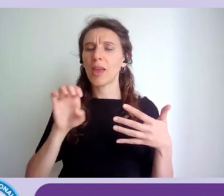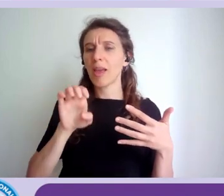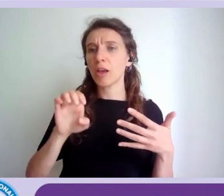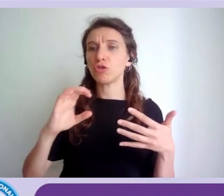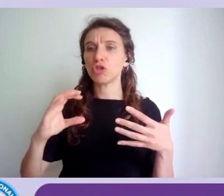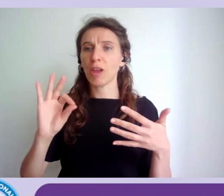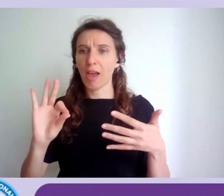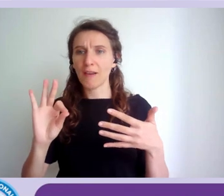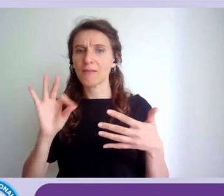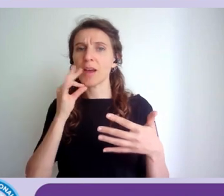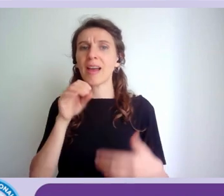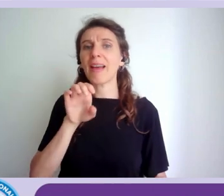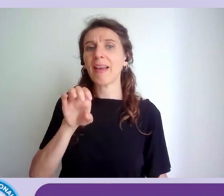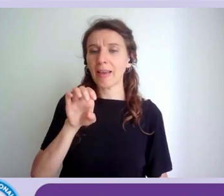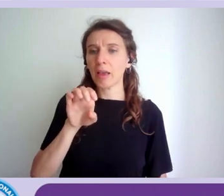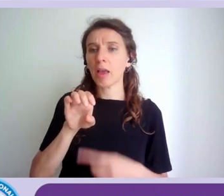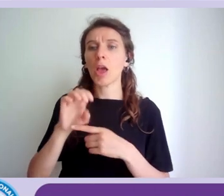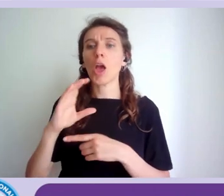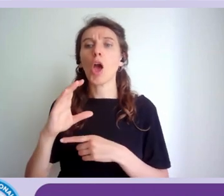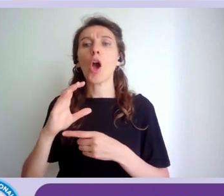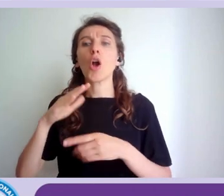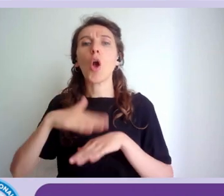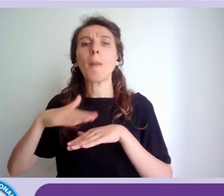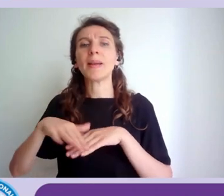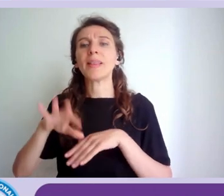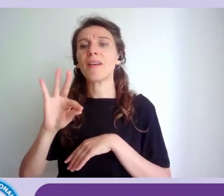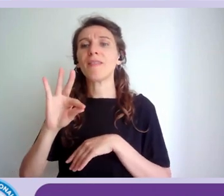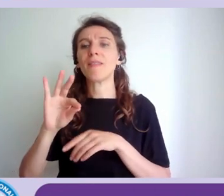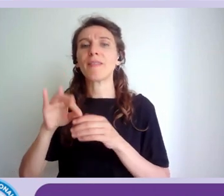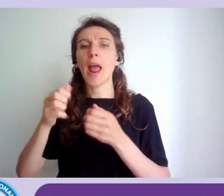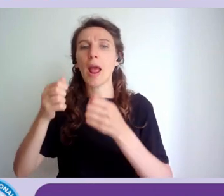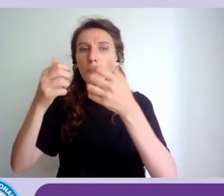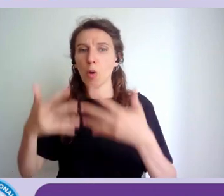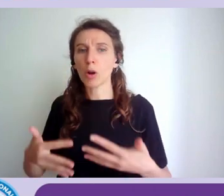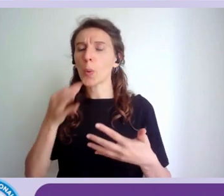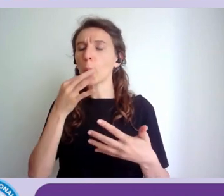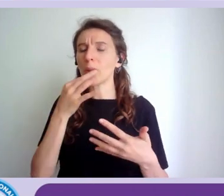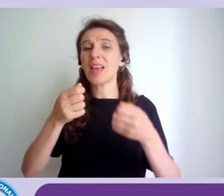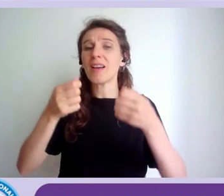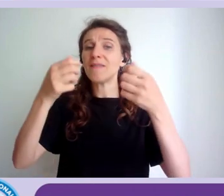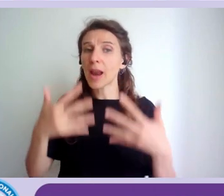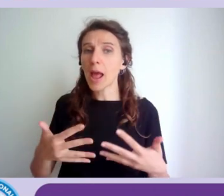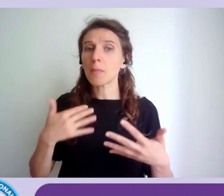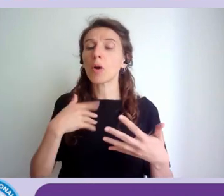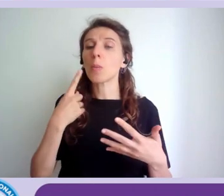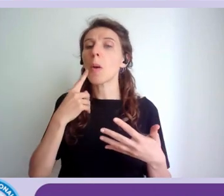i competence framework il framework di riferimento per la creazione dei profili in ambito ict